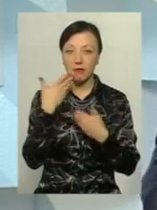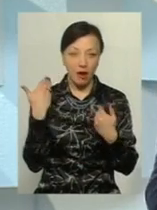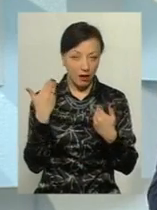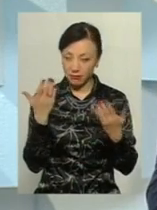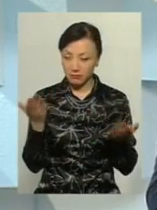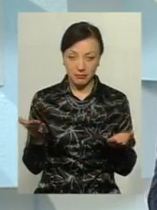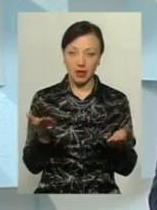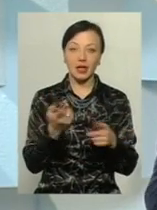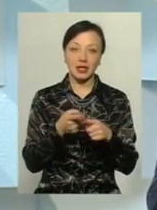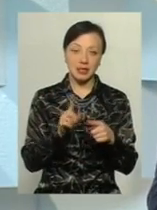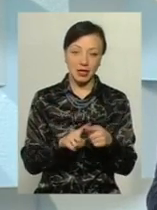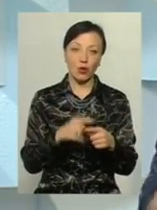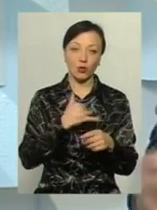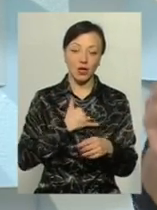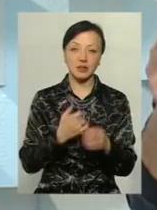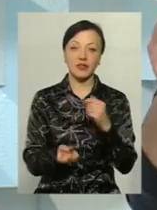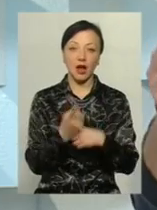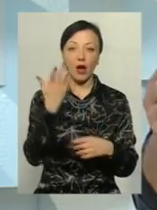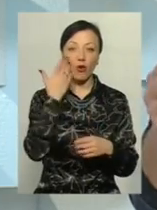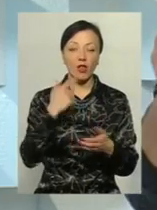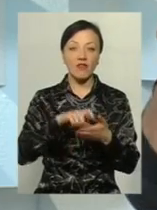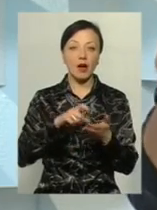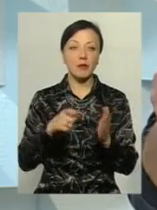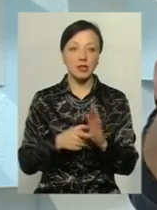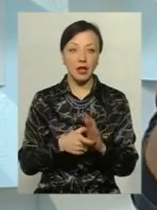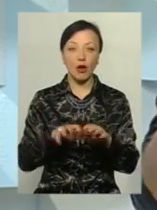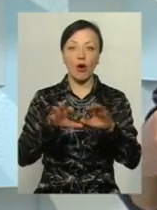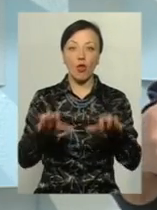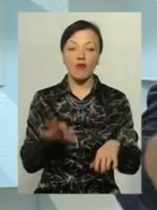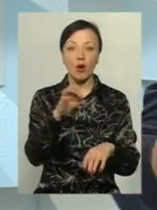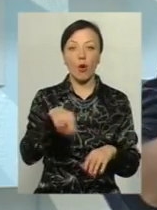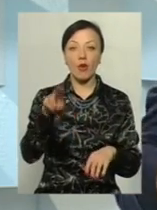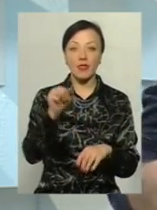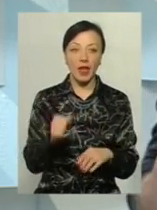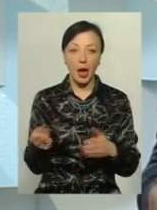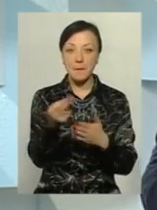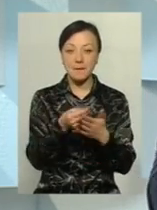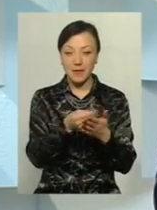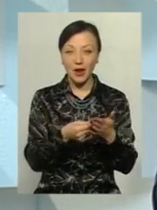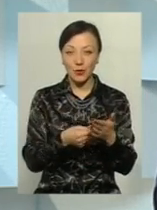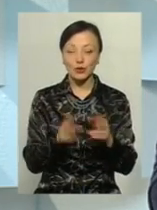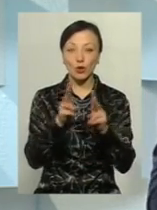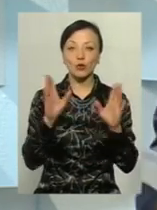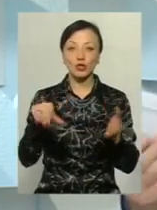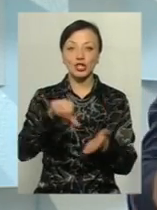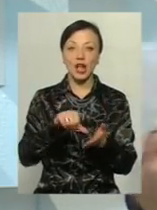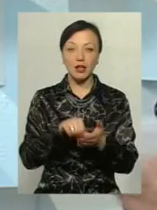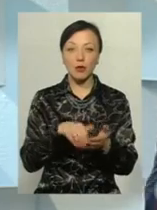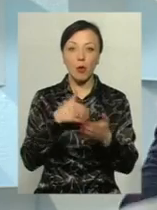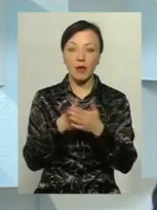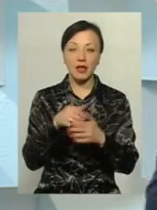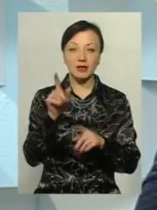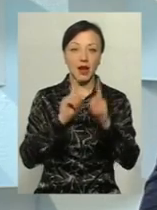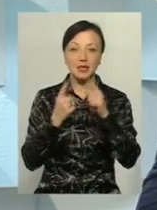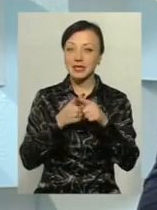робить громадську раду. І це у нас виникає. Коли в кабінеті голови ОДА малюється, хто буде членом громадянської ради, це вже не